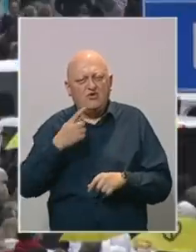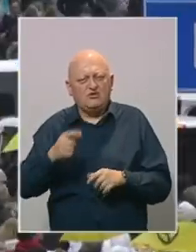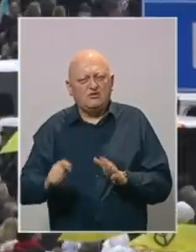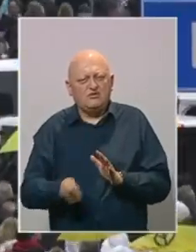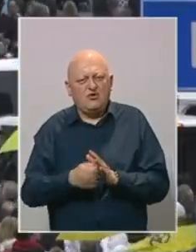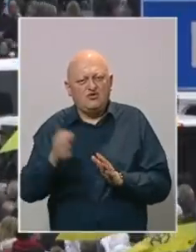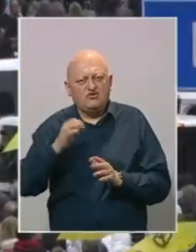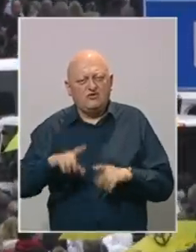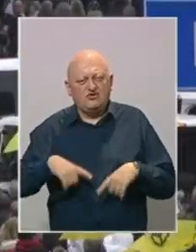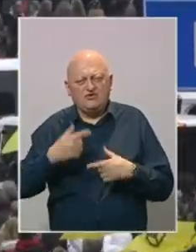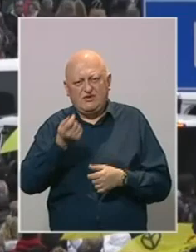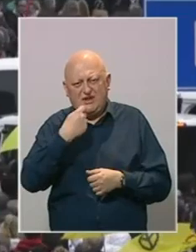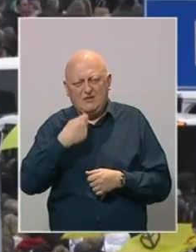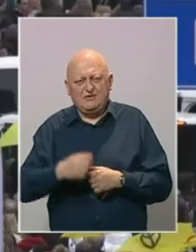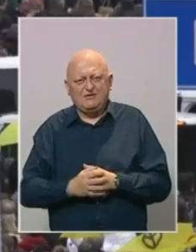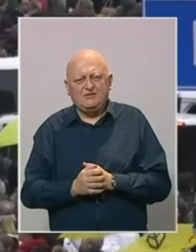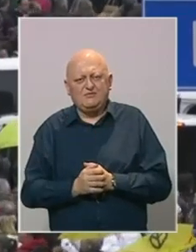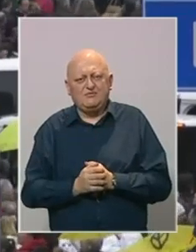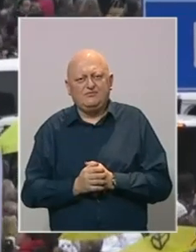onih koji prodaju osnovne namirnice.